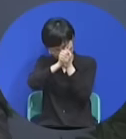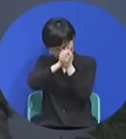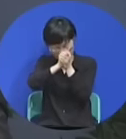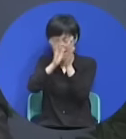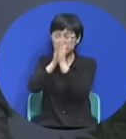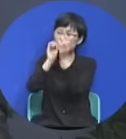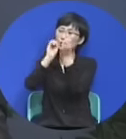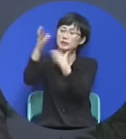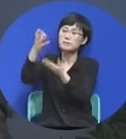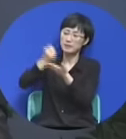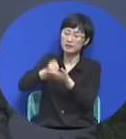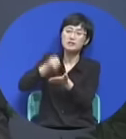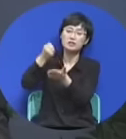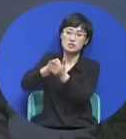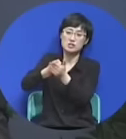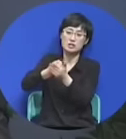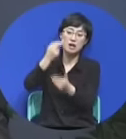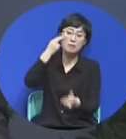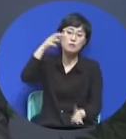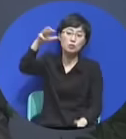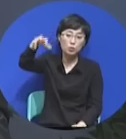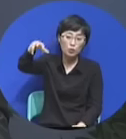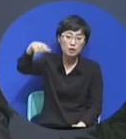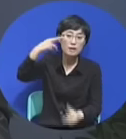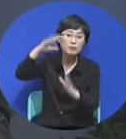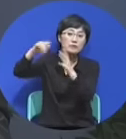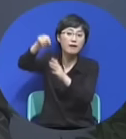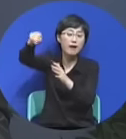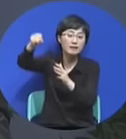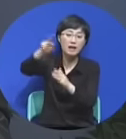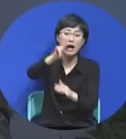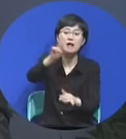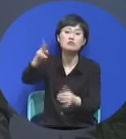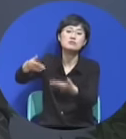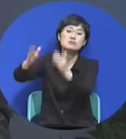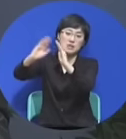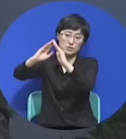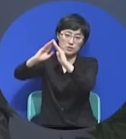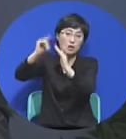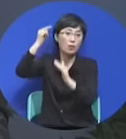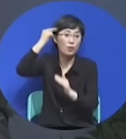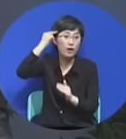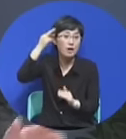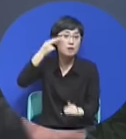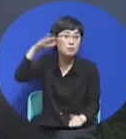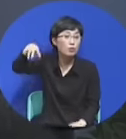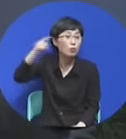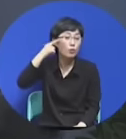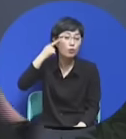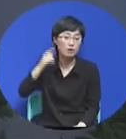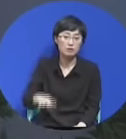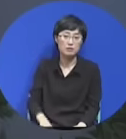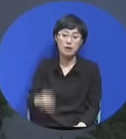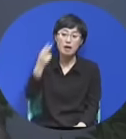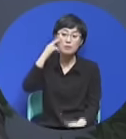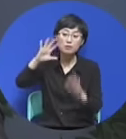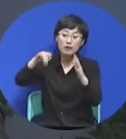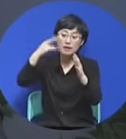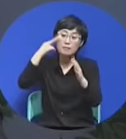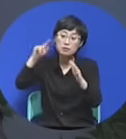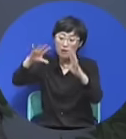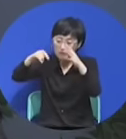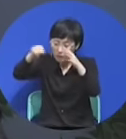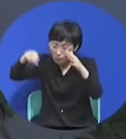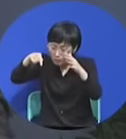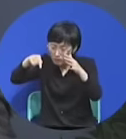이유가 뭐냐? 미국에는 150개 넘는 나라들이 인자들이 모여들고 있어요.